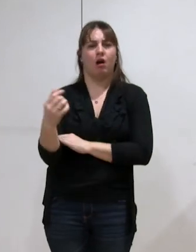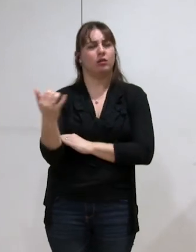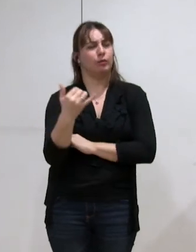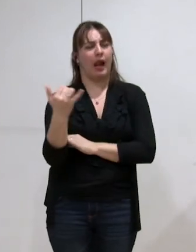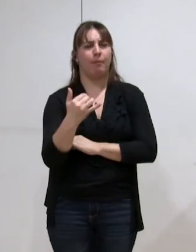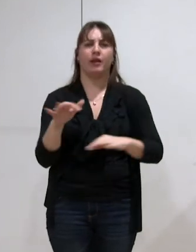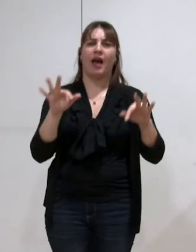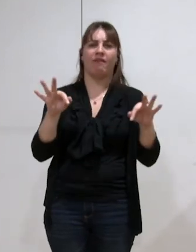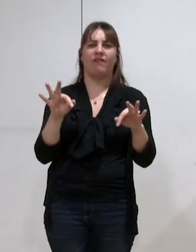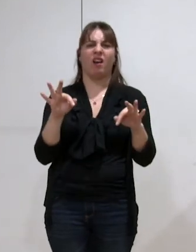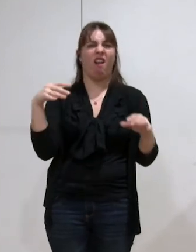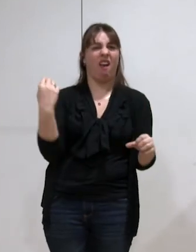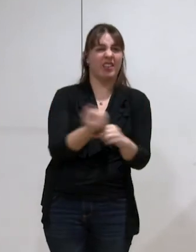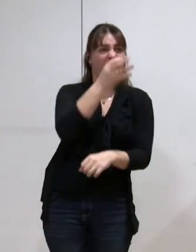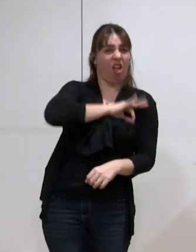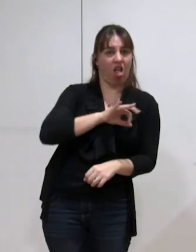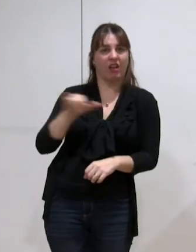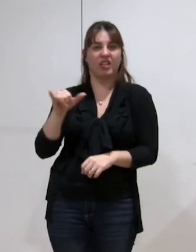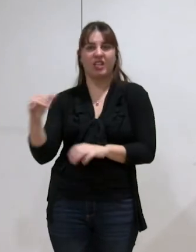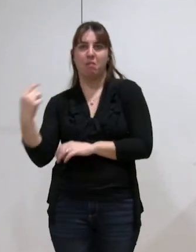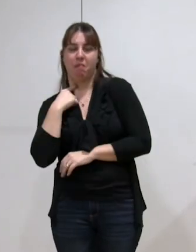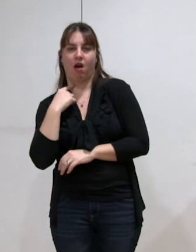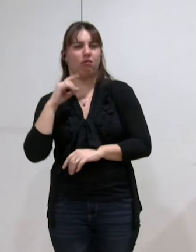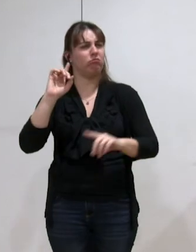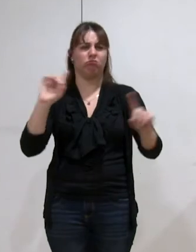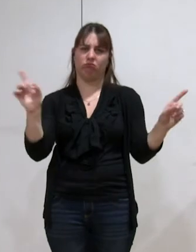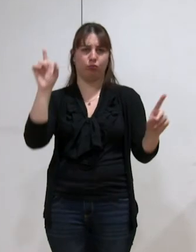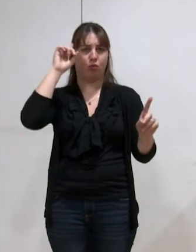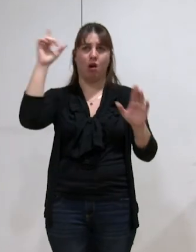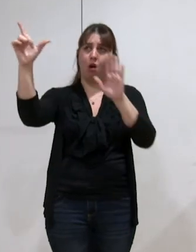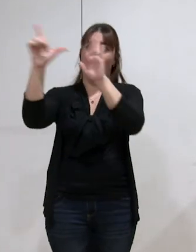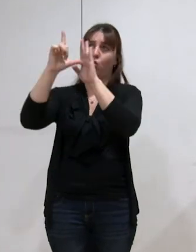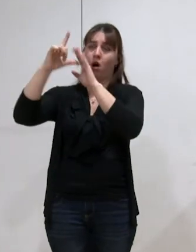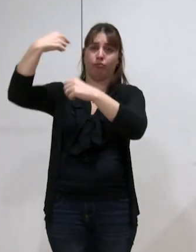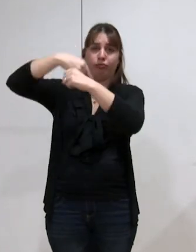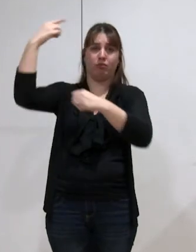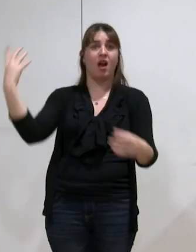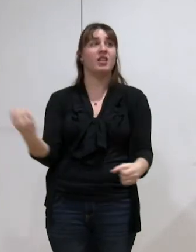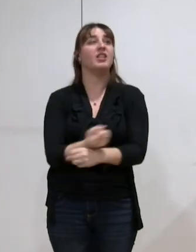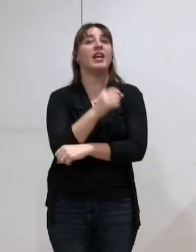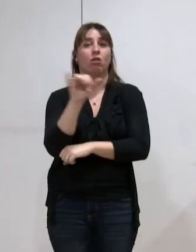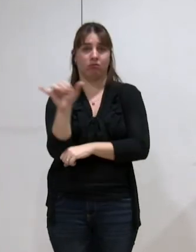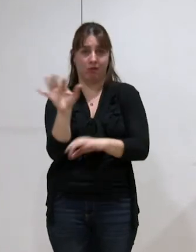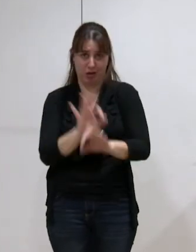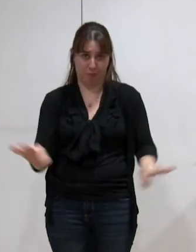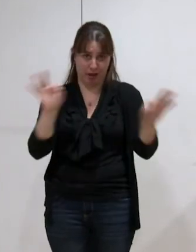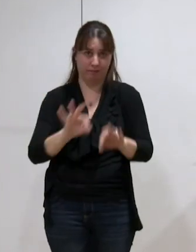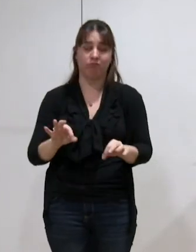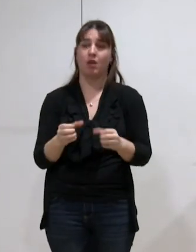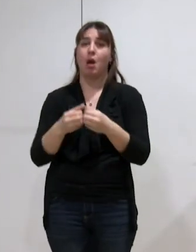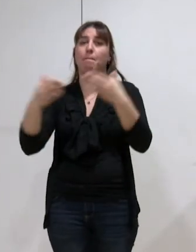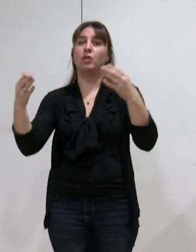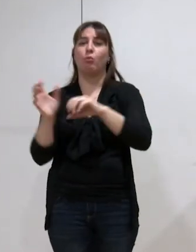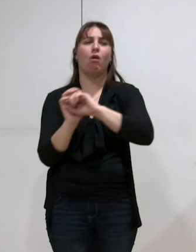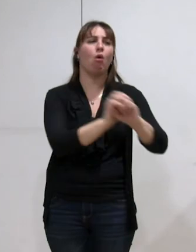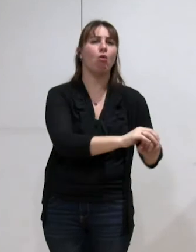sur qui gagne et qui perd puisque la loi dit qu'il n a pas de gagnant, que l'ensemble des métropoles qu'elles soient de